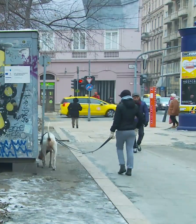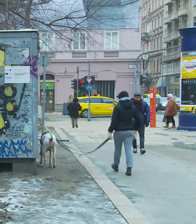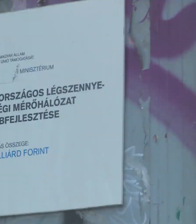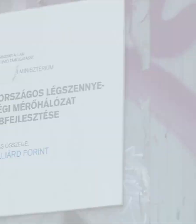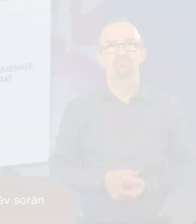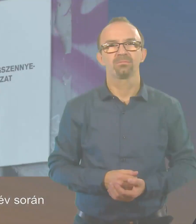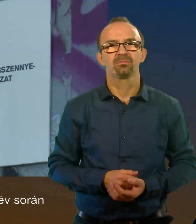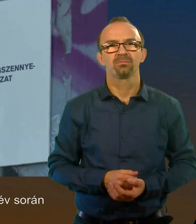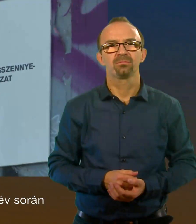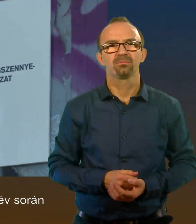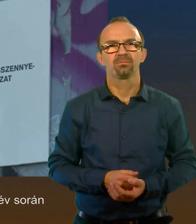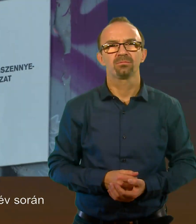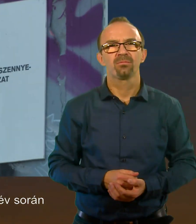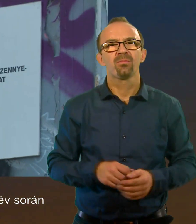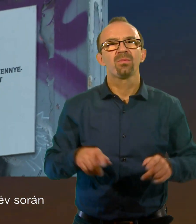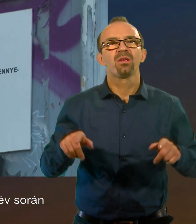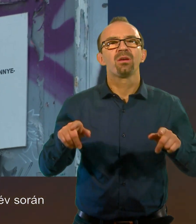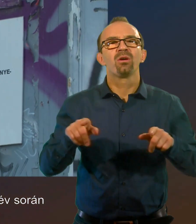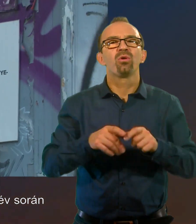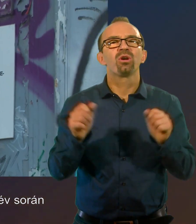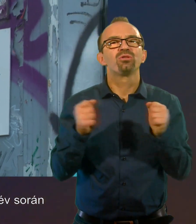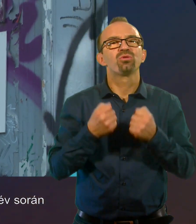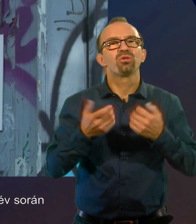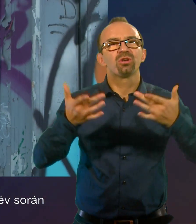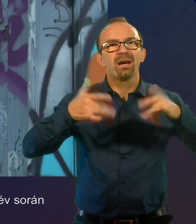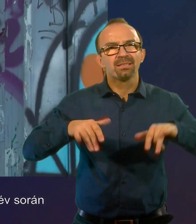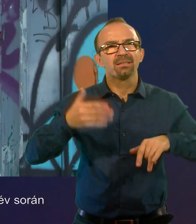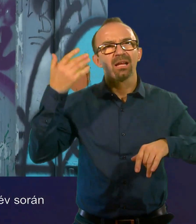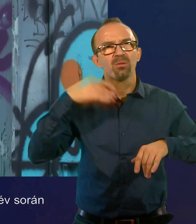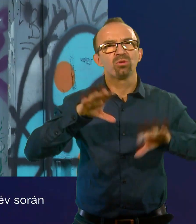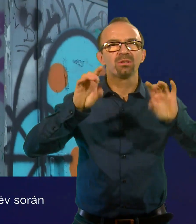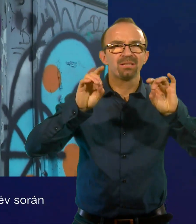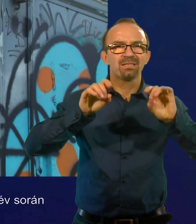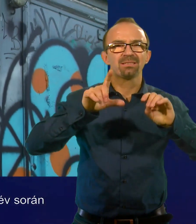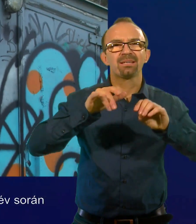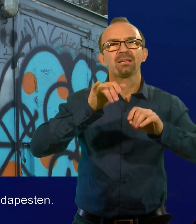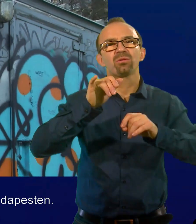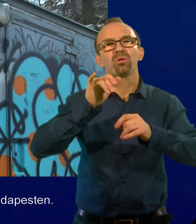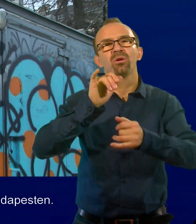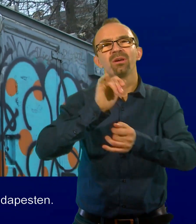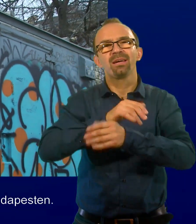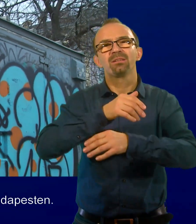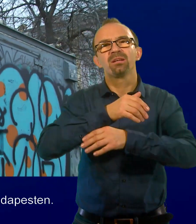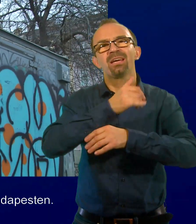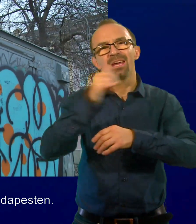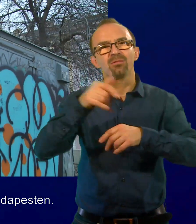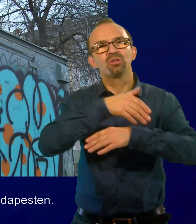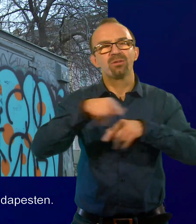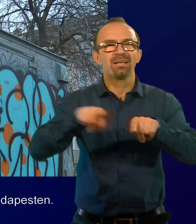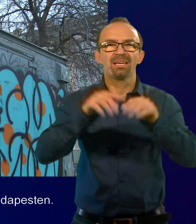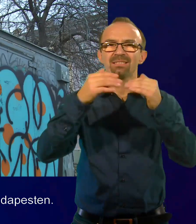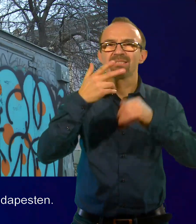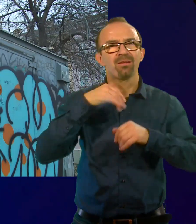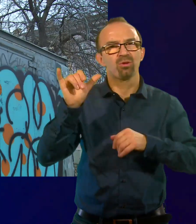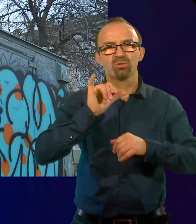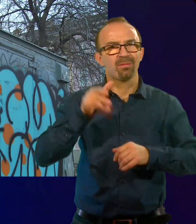Ez olyan annyira súlyos helyzet, hogy gyakorlatilag az elmúlt 10-12 év során ilyen szintet nem tapasztalhattunk